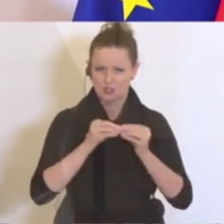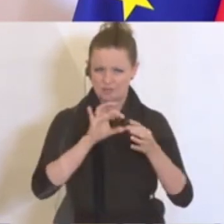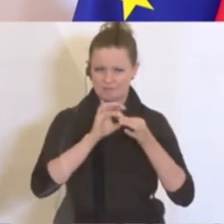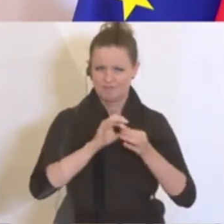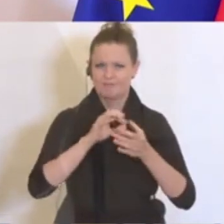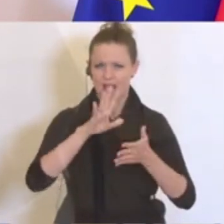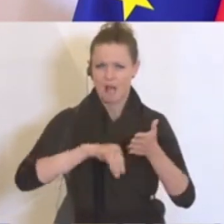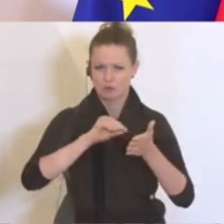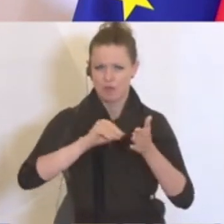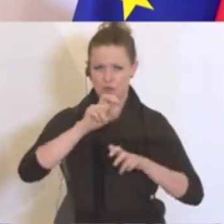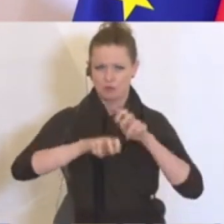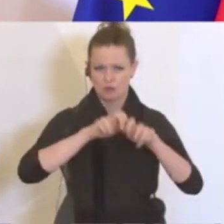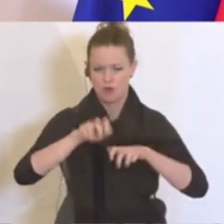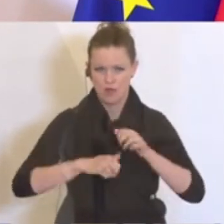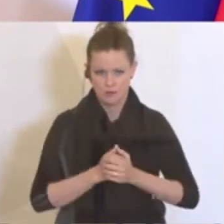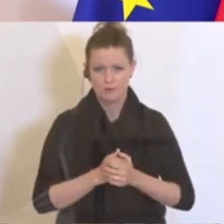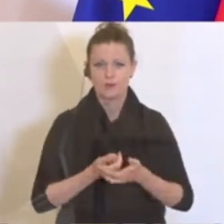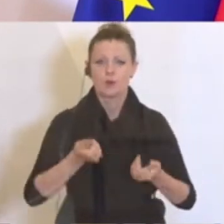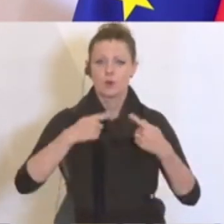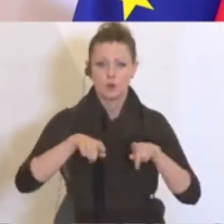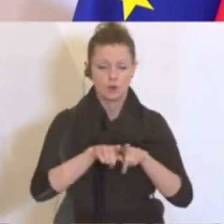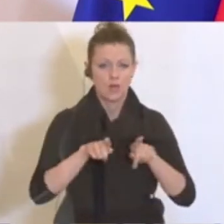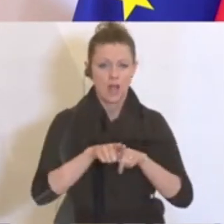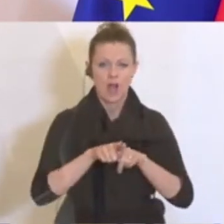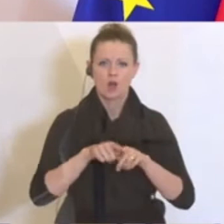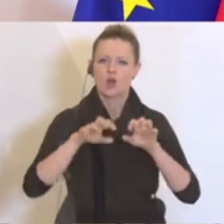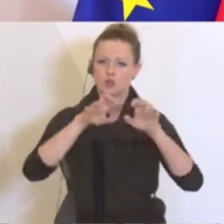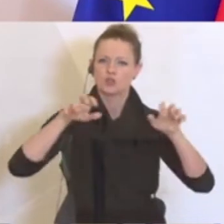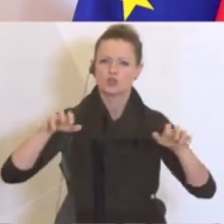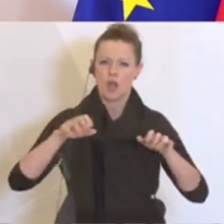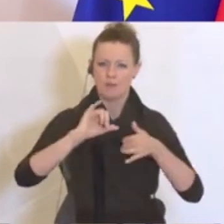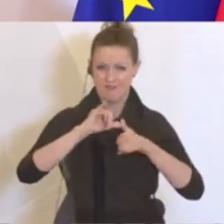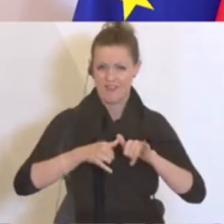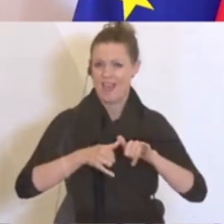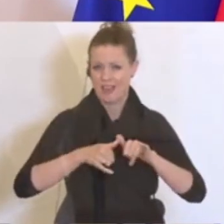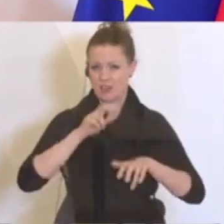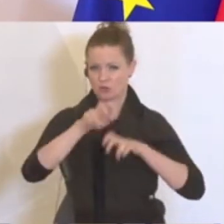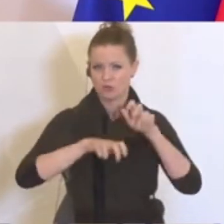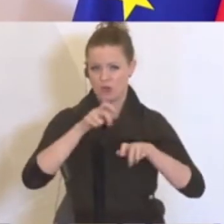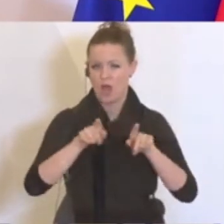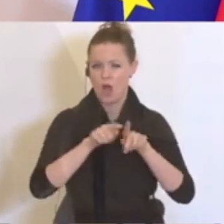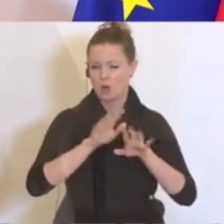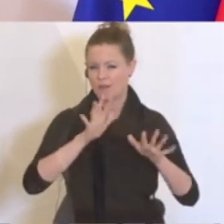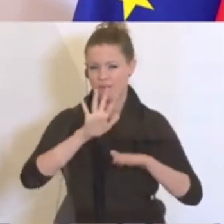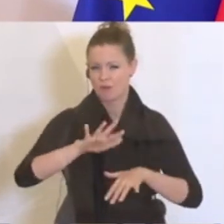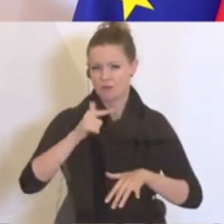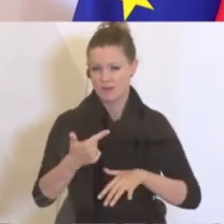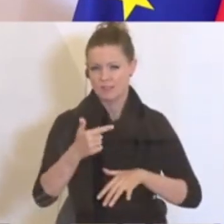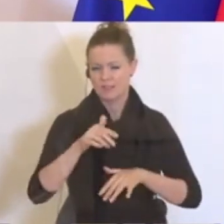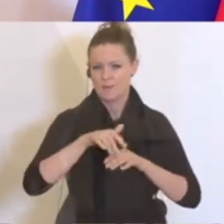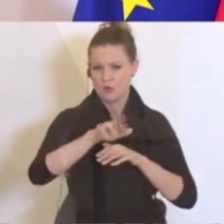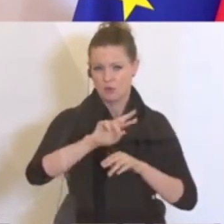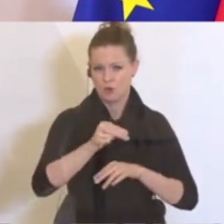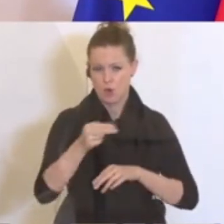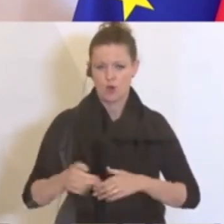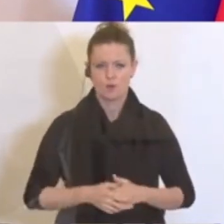Ausmaß von circa 25 Millionen Euro und die Abschaffung der Schaumweinsteuer ebenfalls circa 25 Millionen Euro. Wenn ich Ihnen